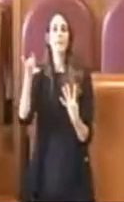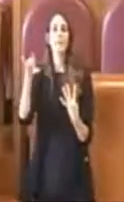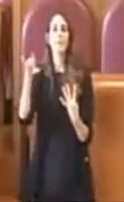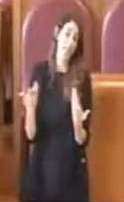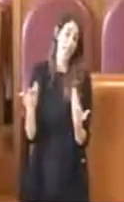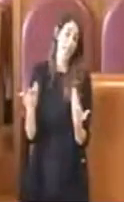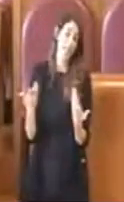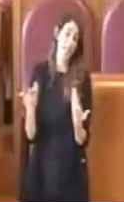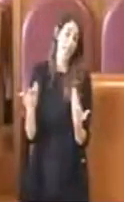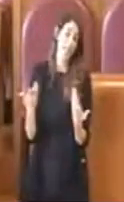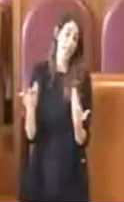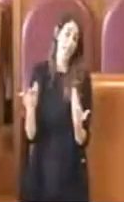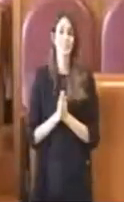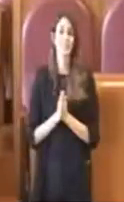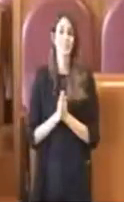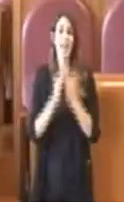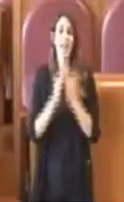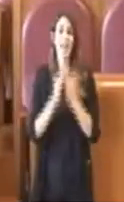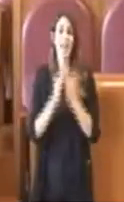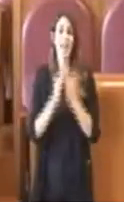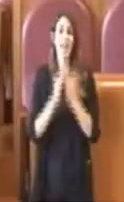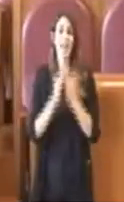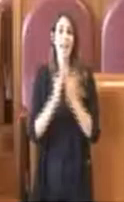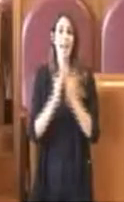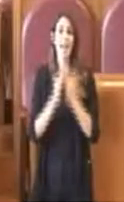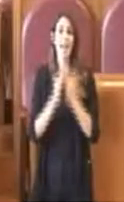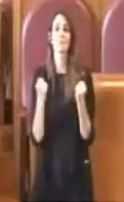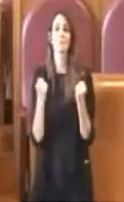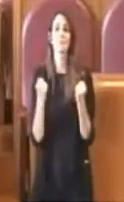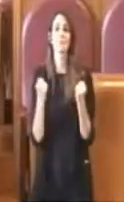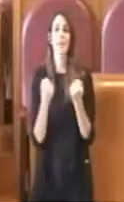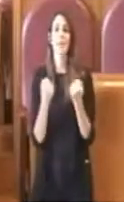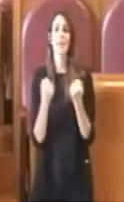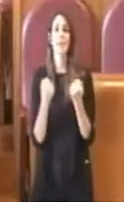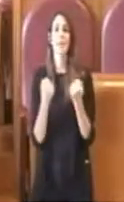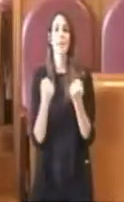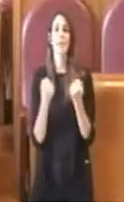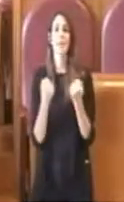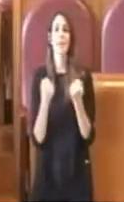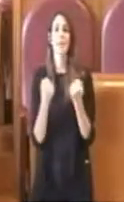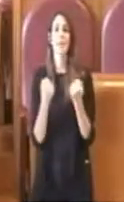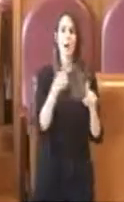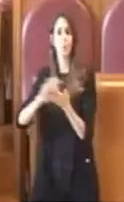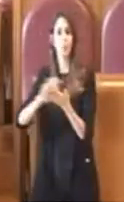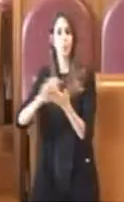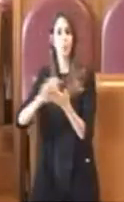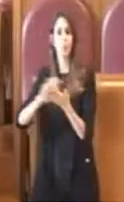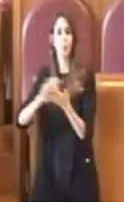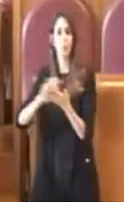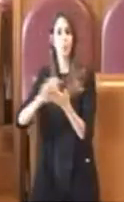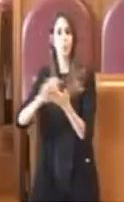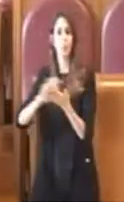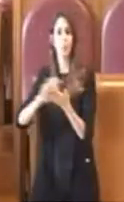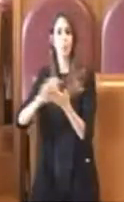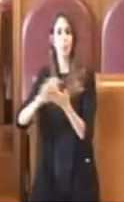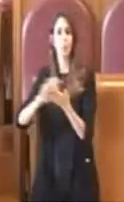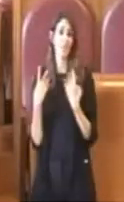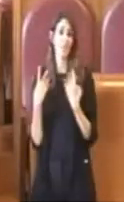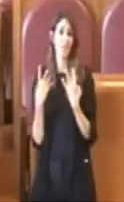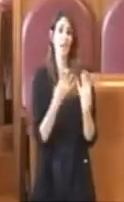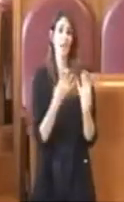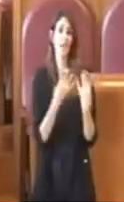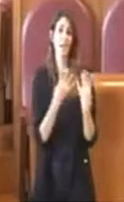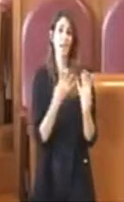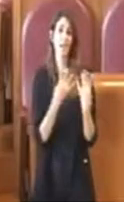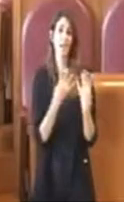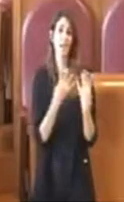ricordiamo che comunque le attività di sfalcio e di pulizia nel parco di Villa Panfili, nella villa di Villa Panfili avvengono quotidianamente.